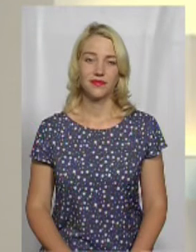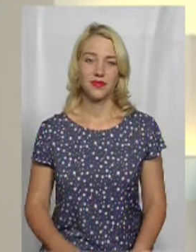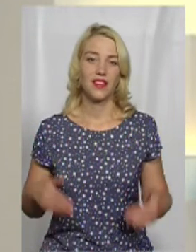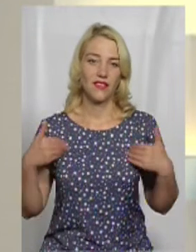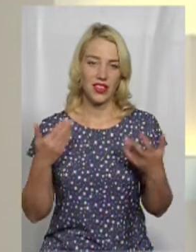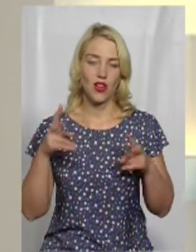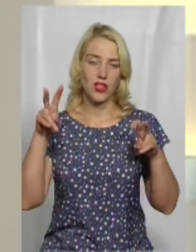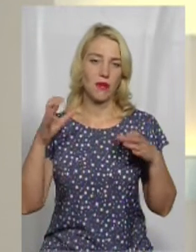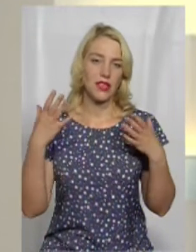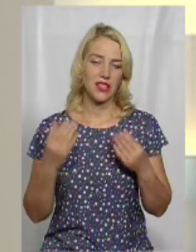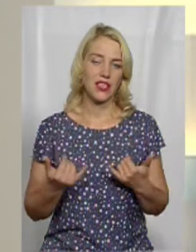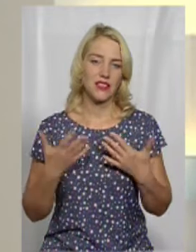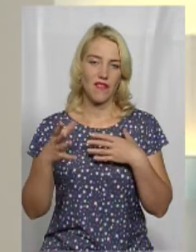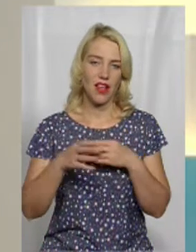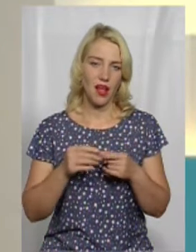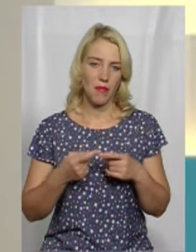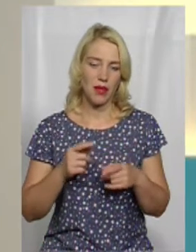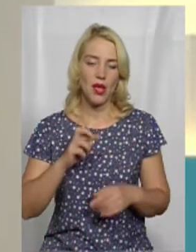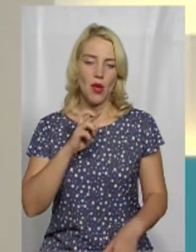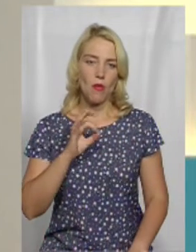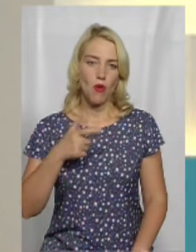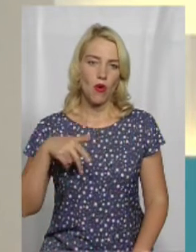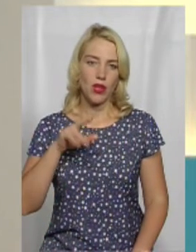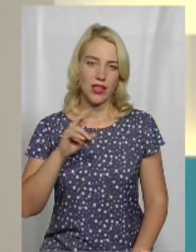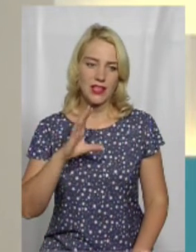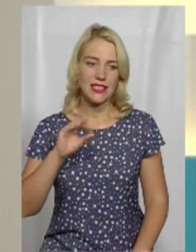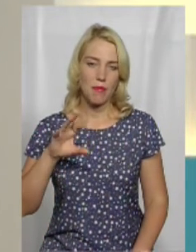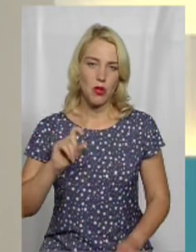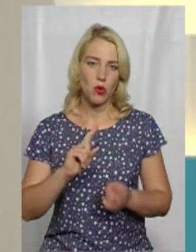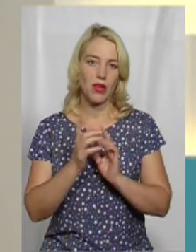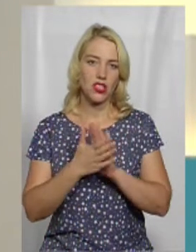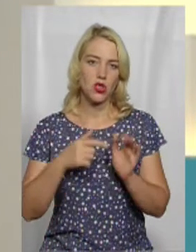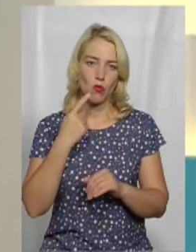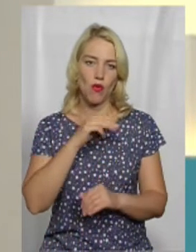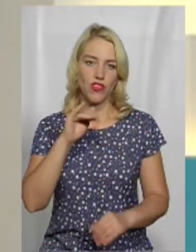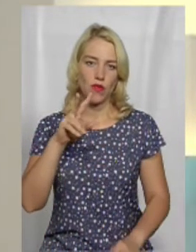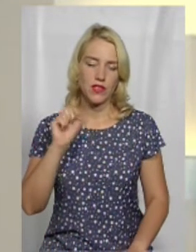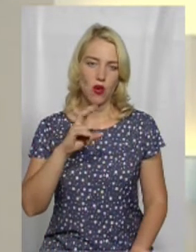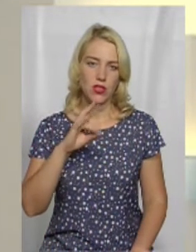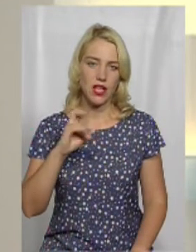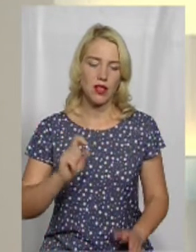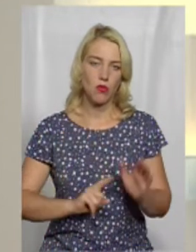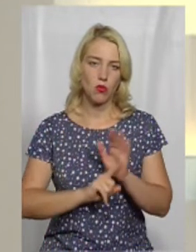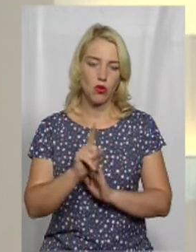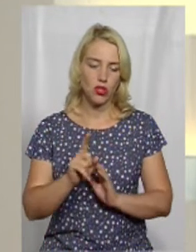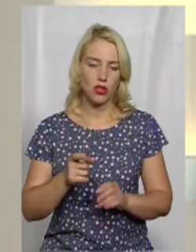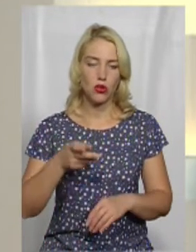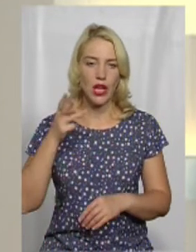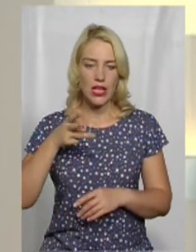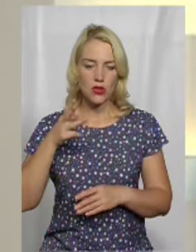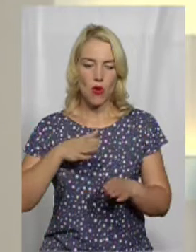Вітаємо у темі дня. З вами Богдан Семенюк. На жестову мову перекладає Оксана Фіновська. Про початок зйомок